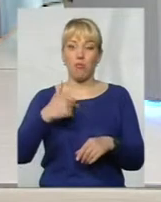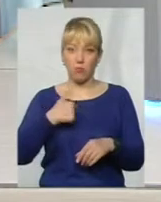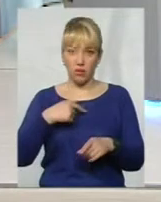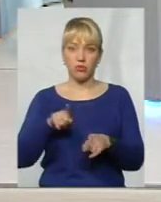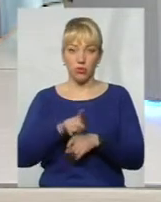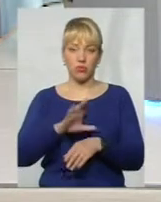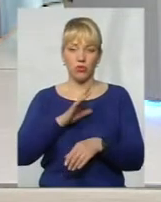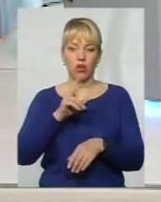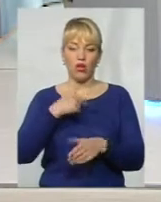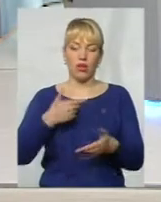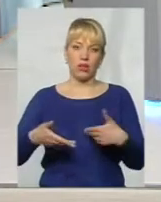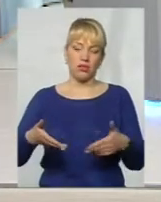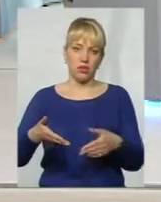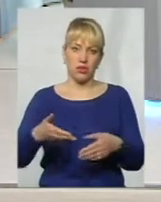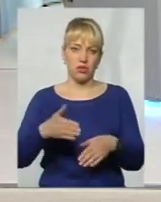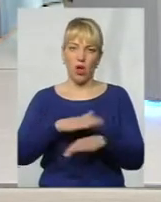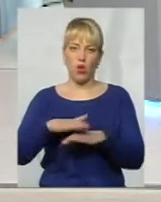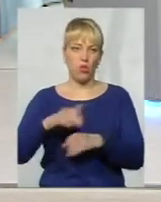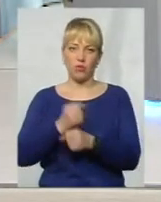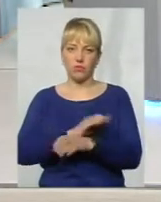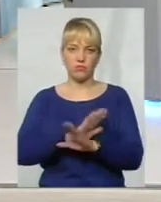що ідеш, ідеш, і в відказують